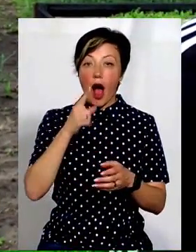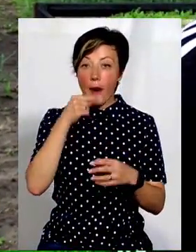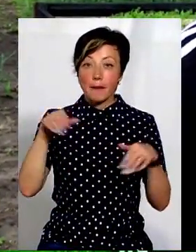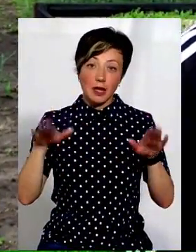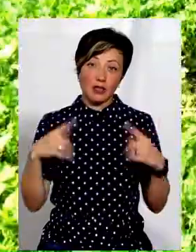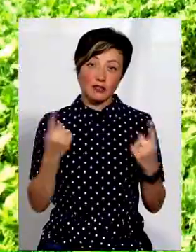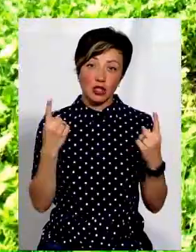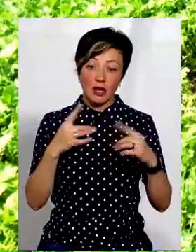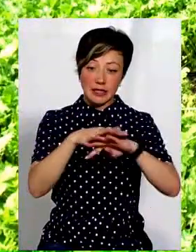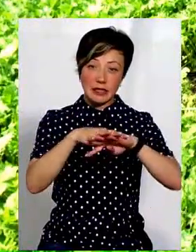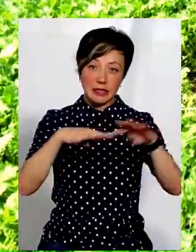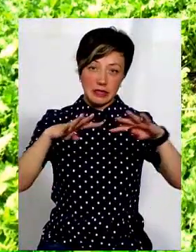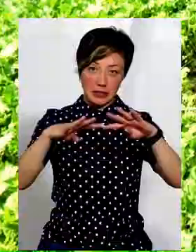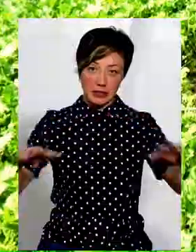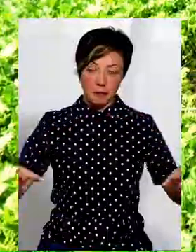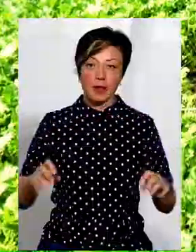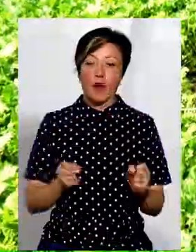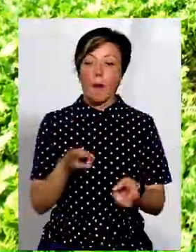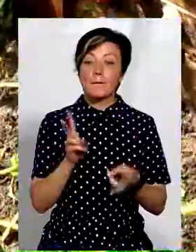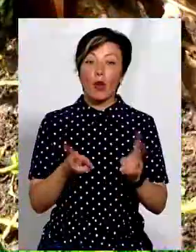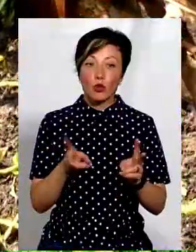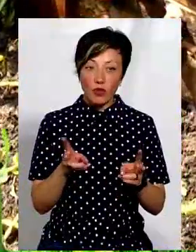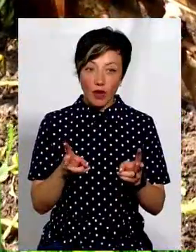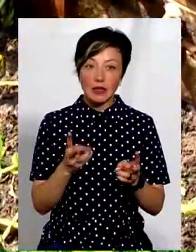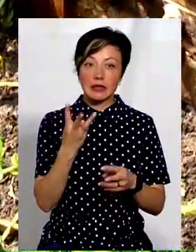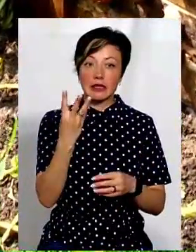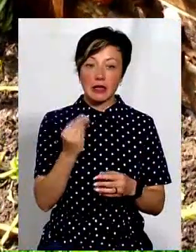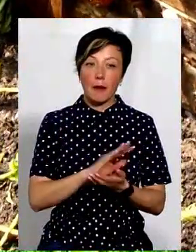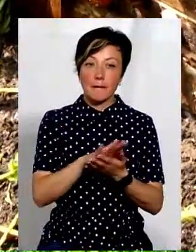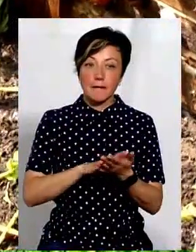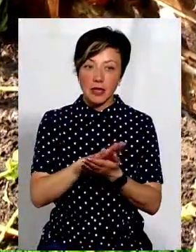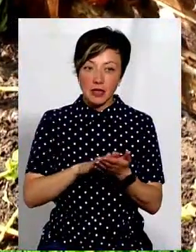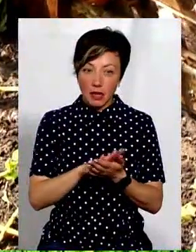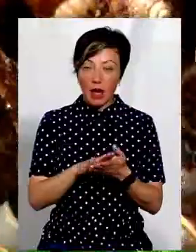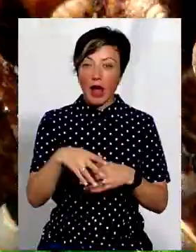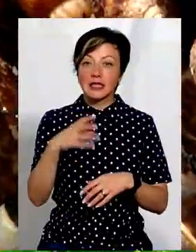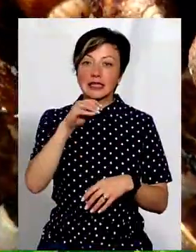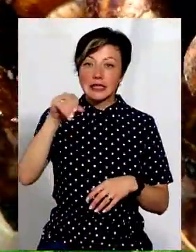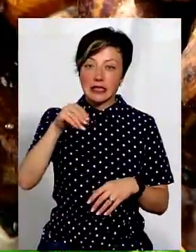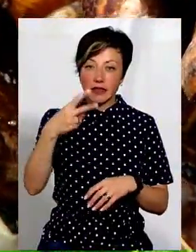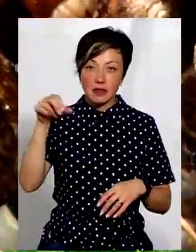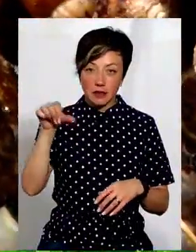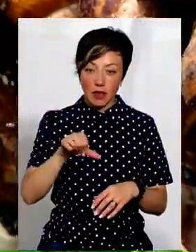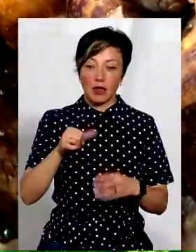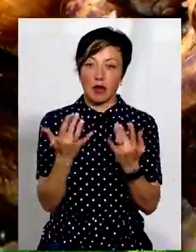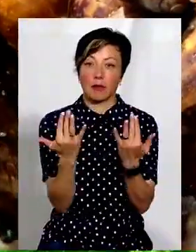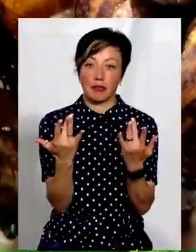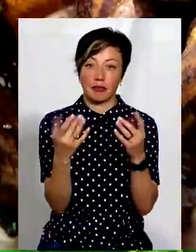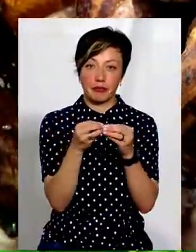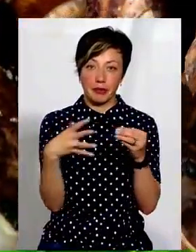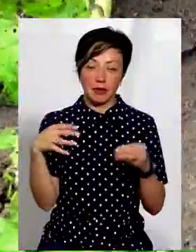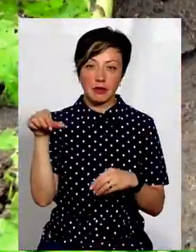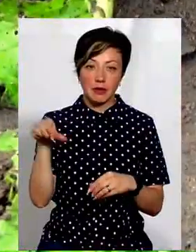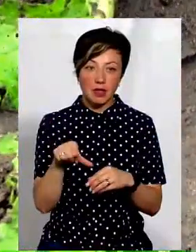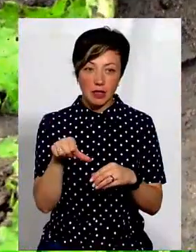звичайною сіткою. Щоб приготувати равликів, після тридендного миття їх посипають сілю на 20 хвилин, промивають і кидають в укріп на 15 хвилин.